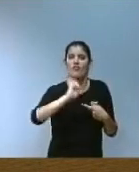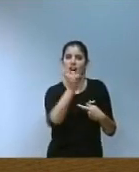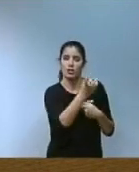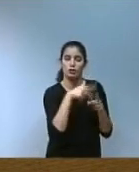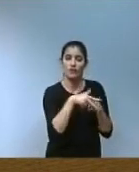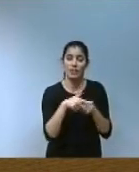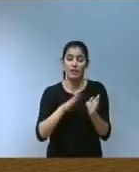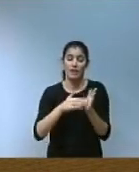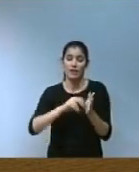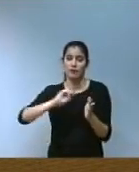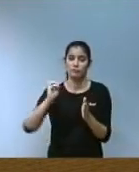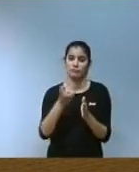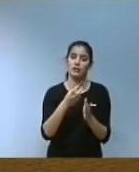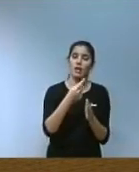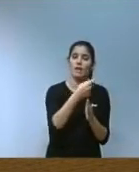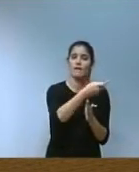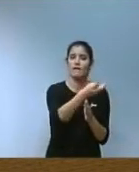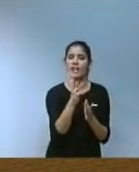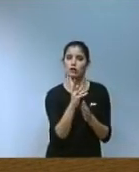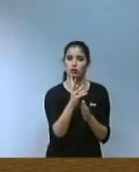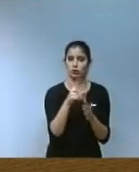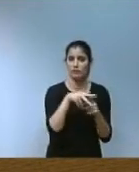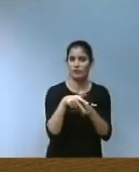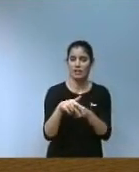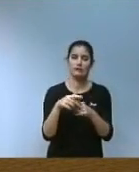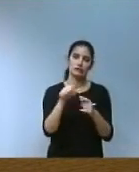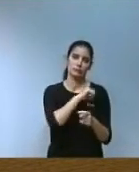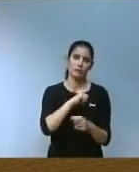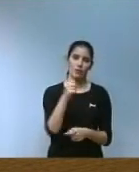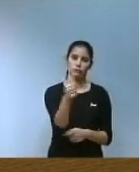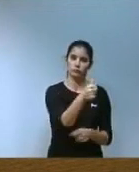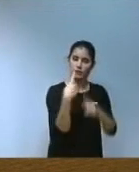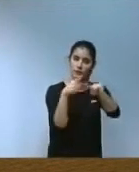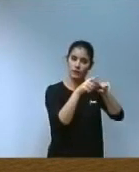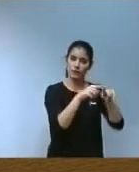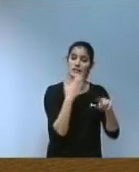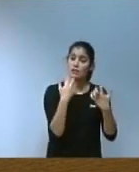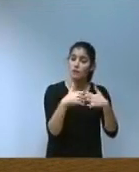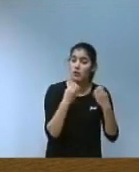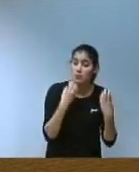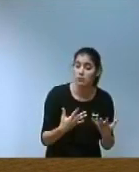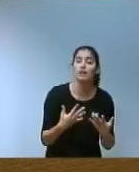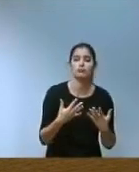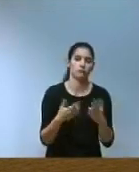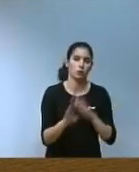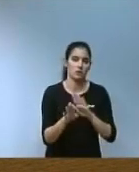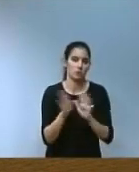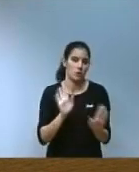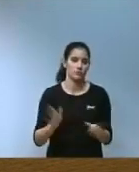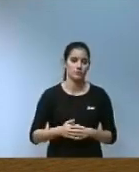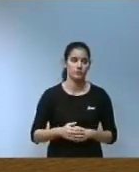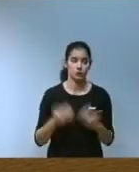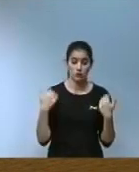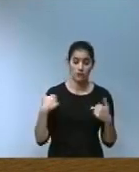esdeveniments rellevants i un altre per a la resta de les Fires mantenint la gestió d'aquelles que estan funcionant de manera excel·lent això ja